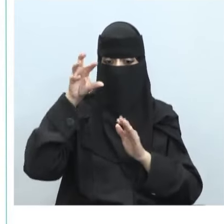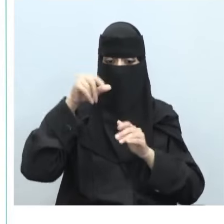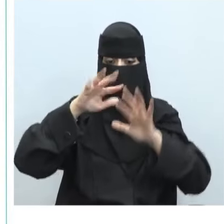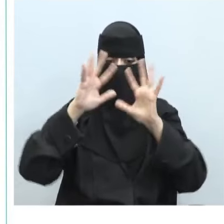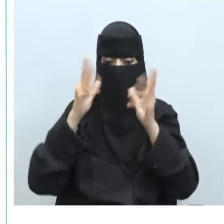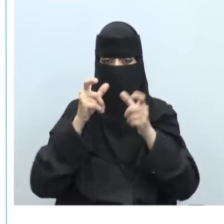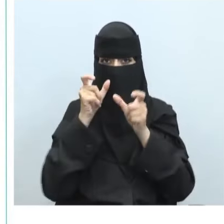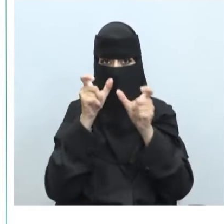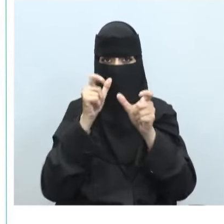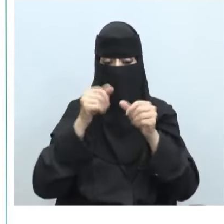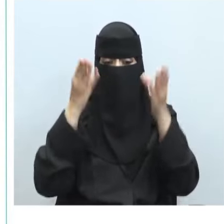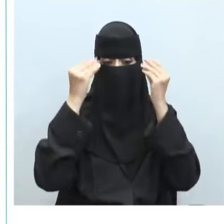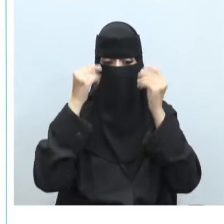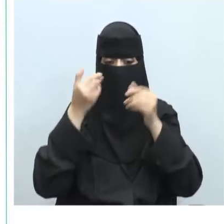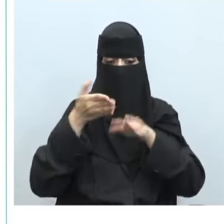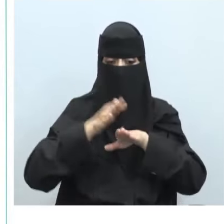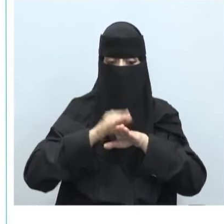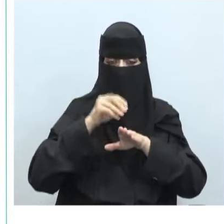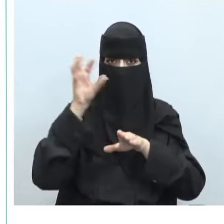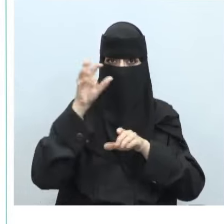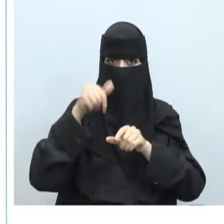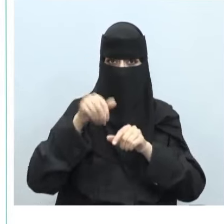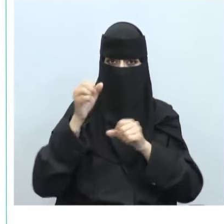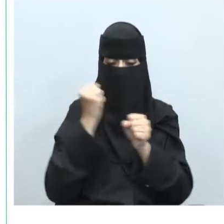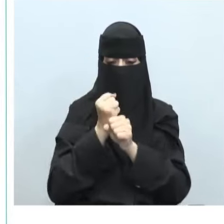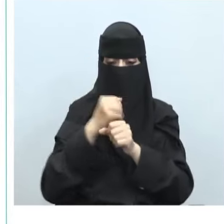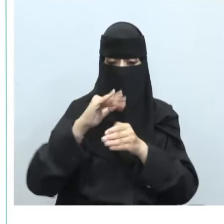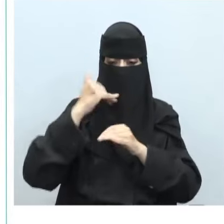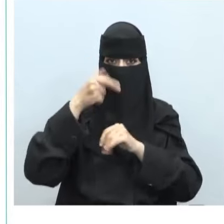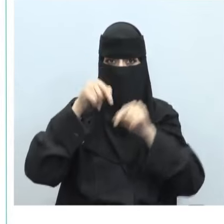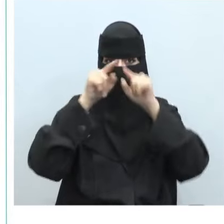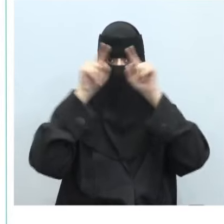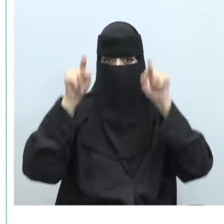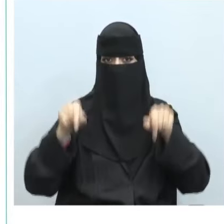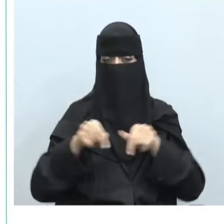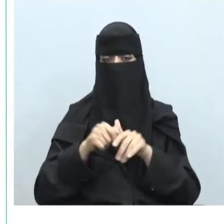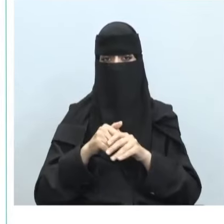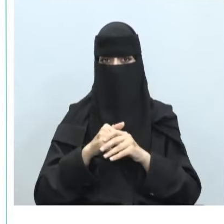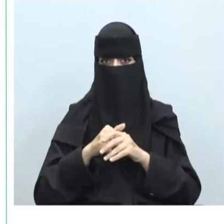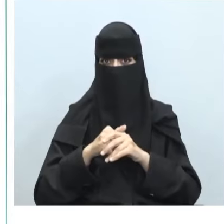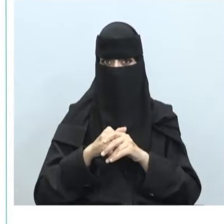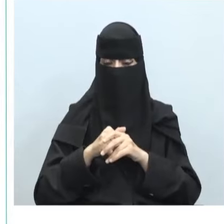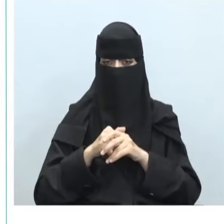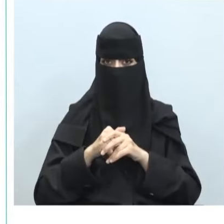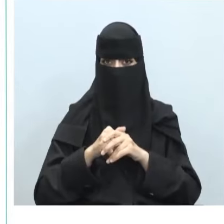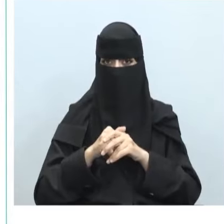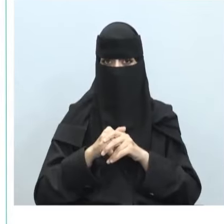العام لحماية البيانات GDPR على الشركات العاملة عبر الحدود